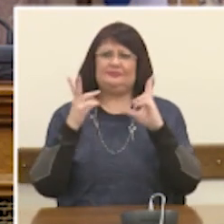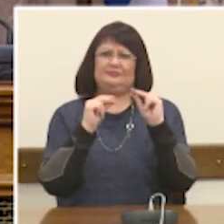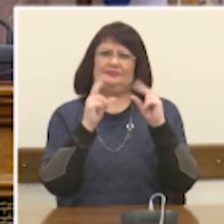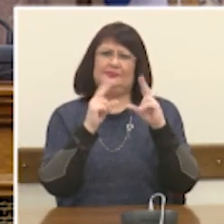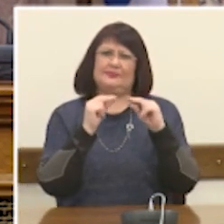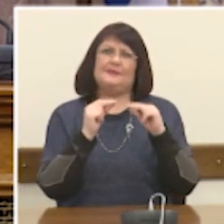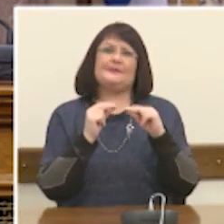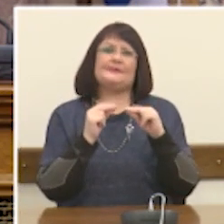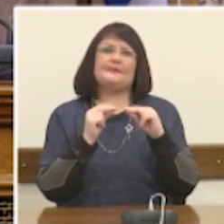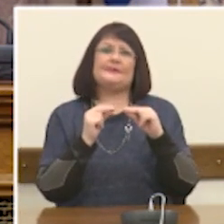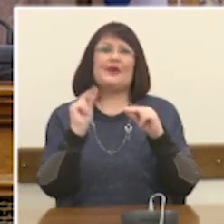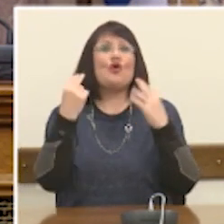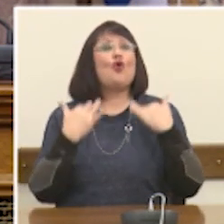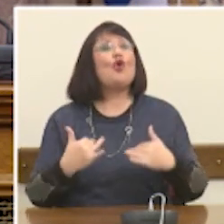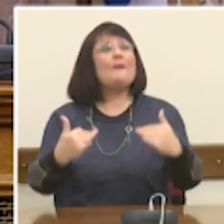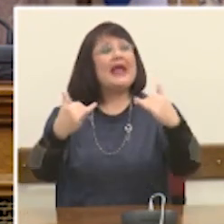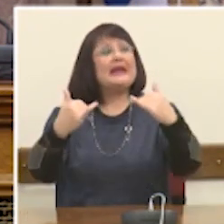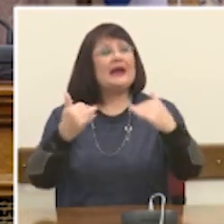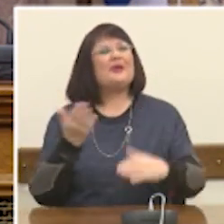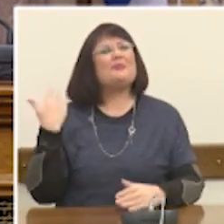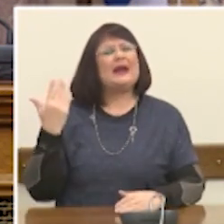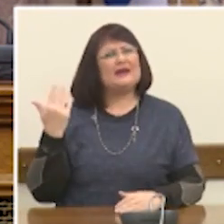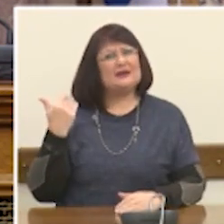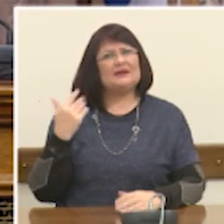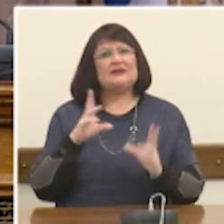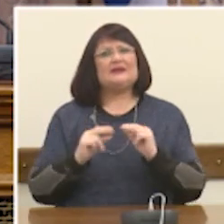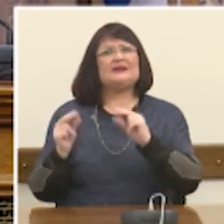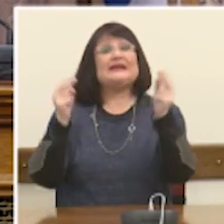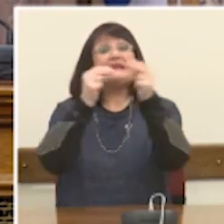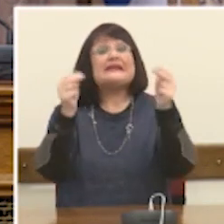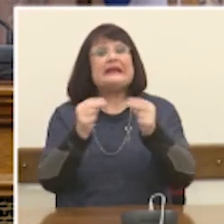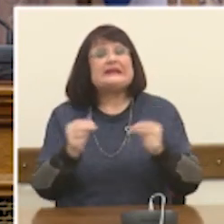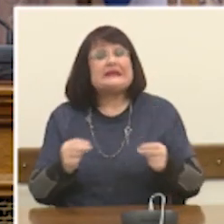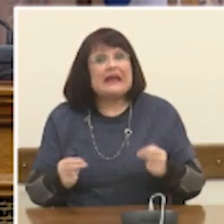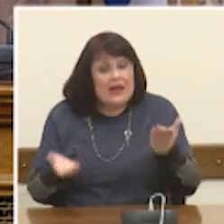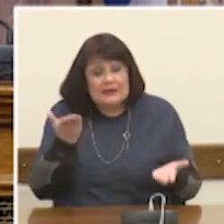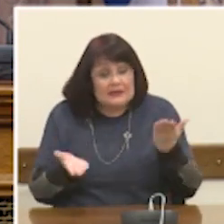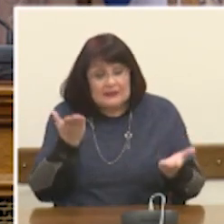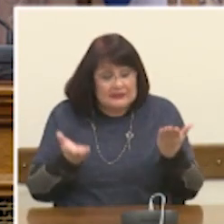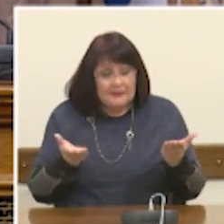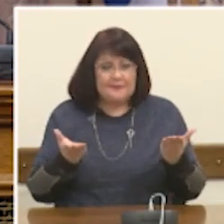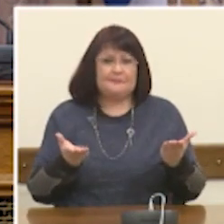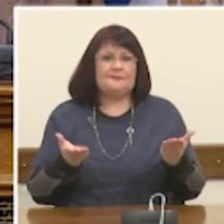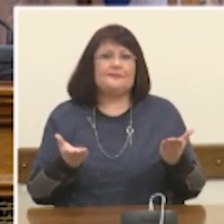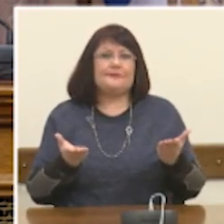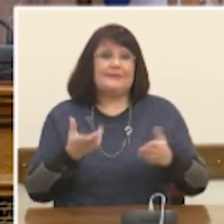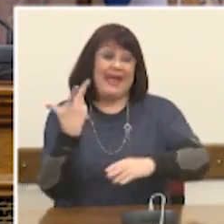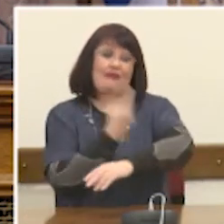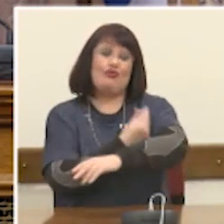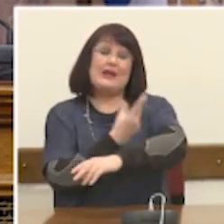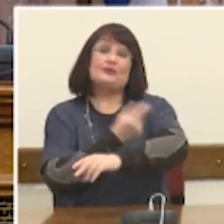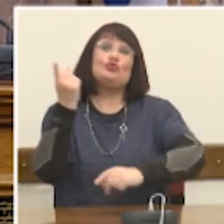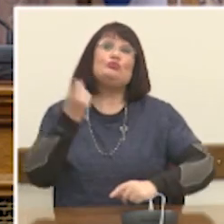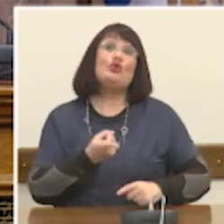Ολομέλεια πριν από λίγο για τα στατιστικά στοιχεία των εμβολιασμών, όπου ο